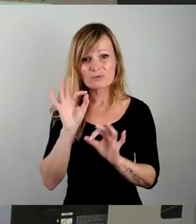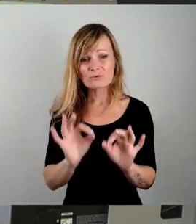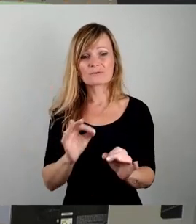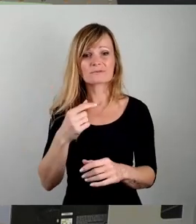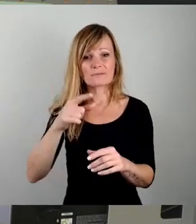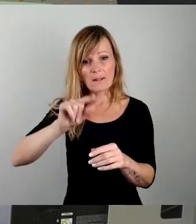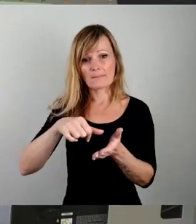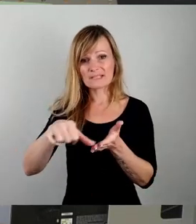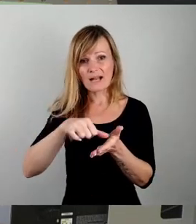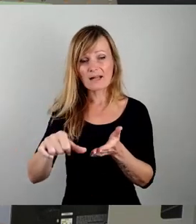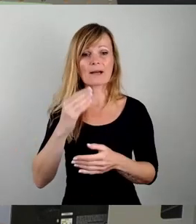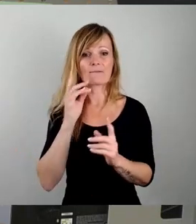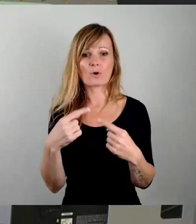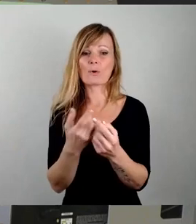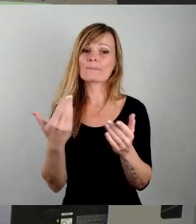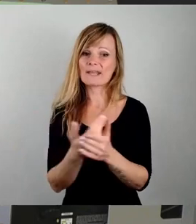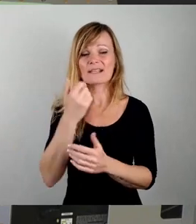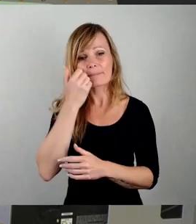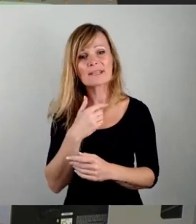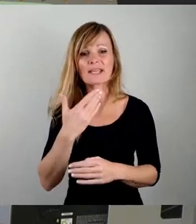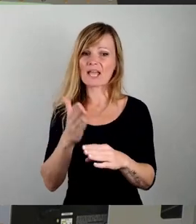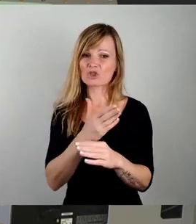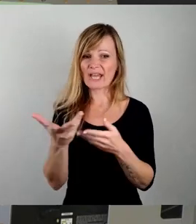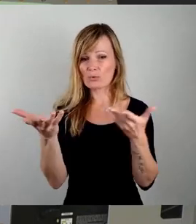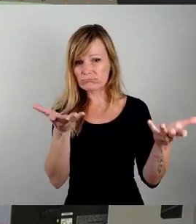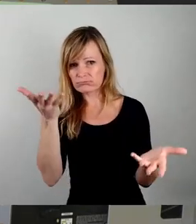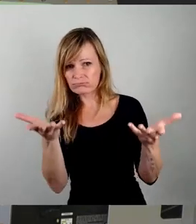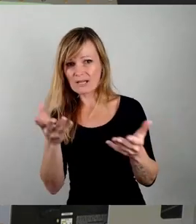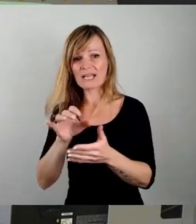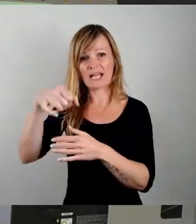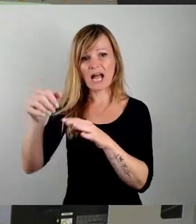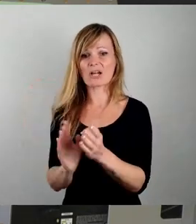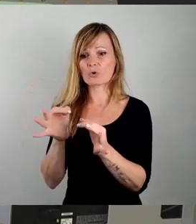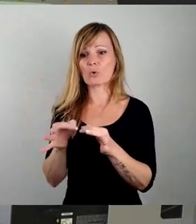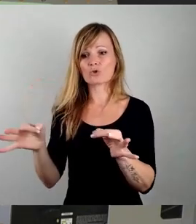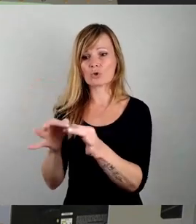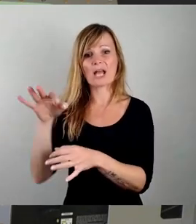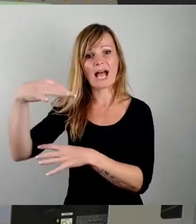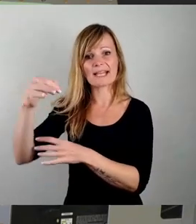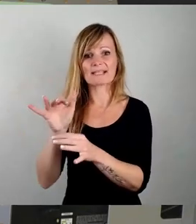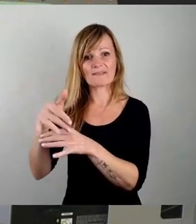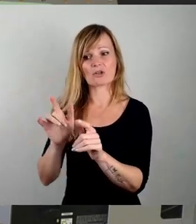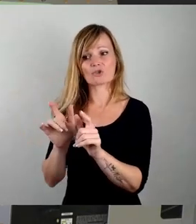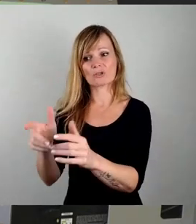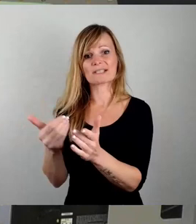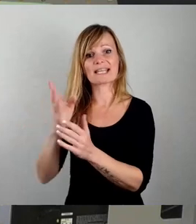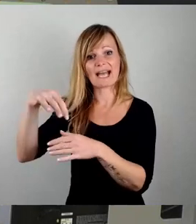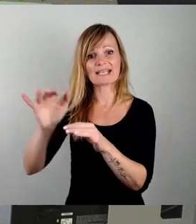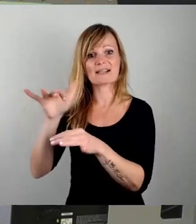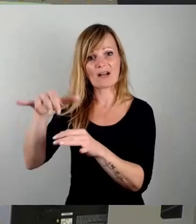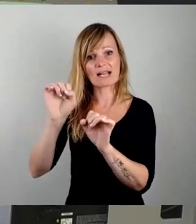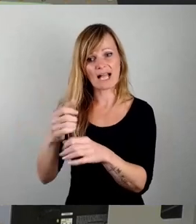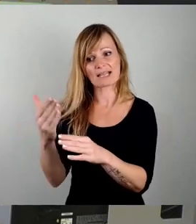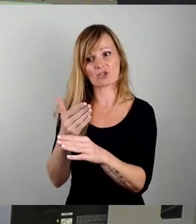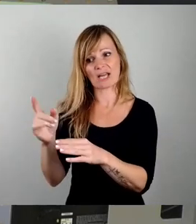stellen Sie sich bitte dieser Abwägung. Die Garagengrundstücke sind im Einzelfall geschützt. Wir können es im Einzelfall abwägen. Aber wir können dem